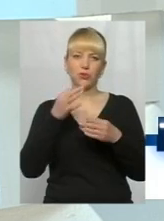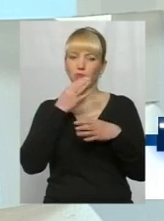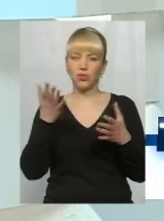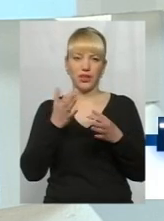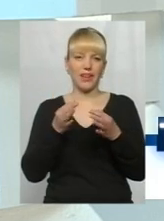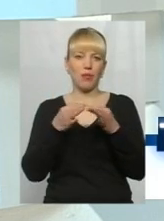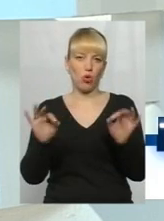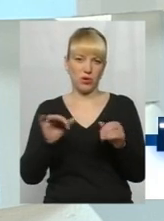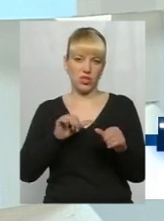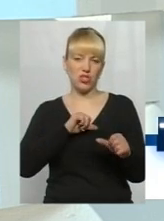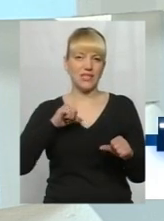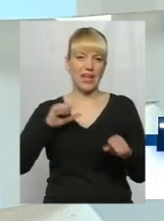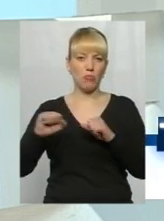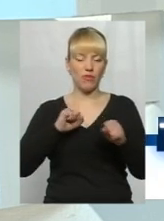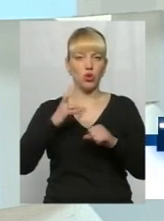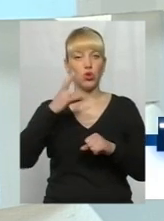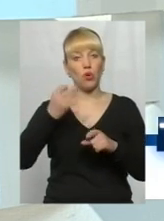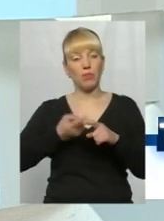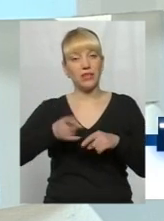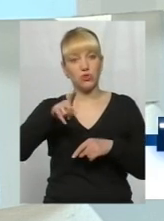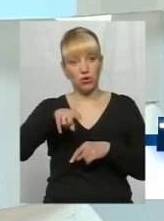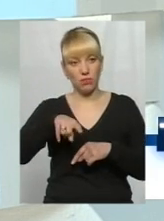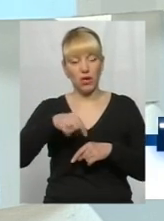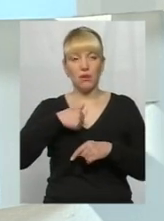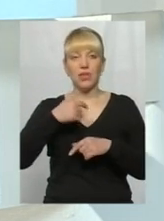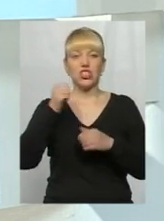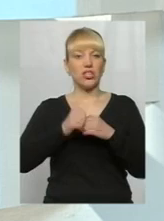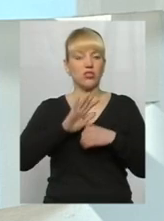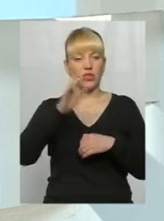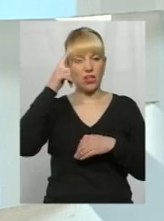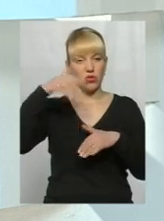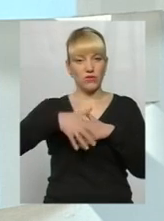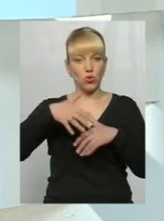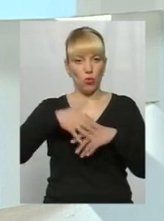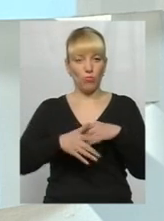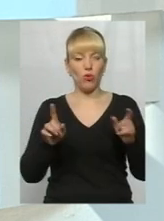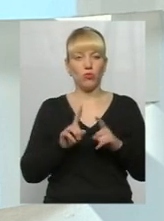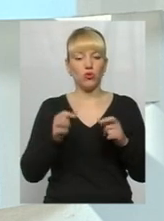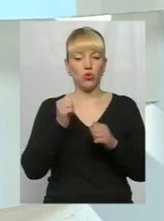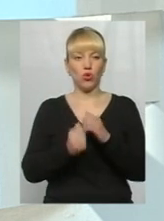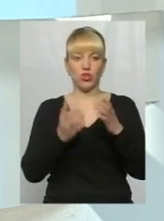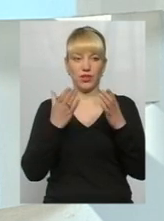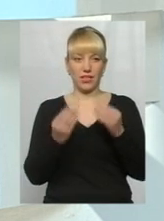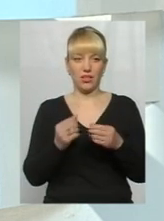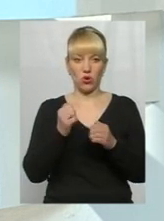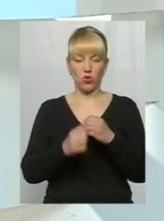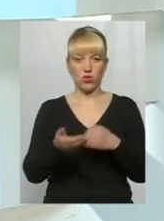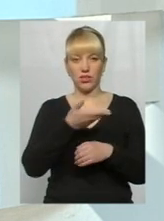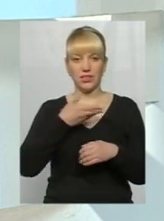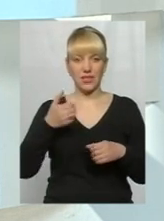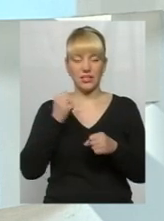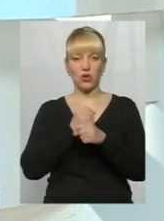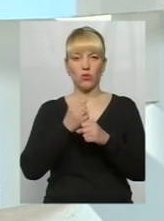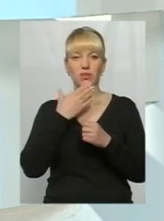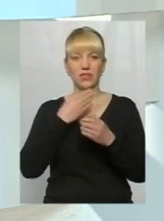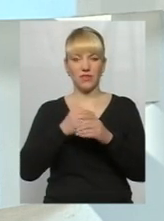самоврядування. Але при цьому ми дуже часто не усвідомлюємо, що кожен день, кожен з нас робить